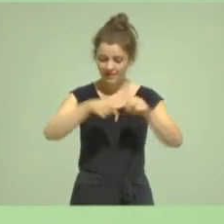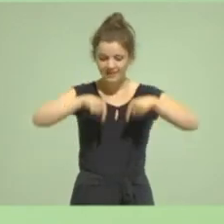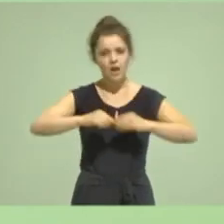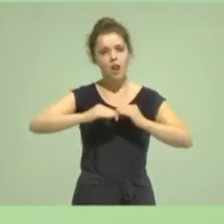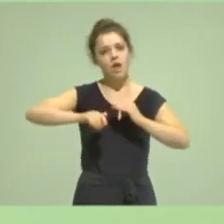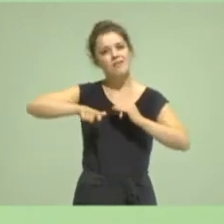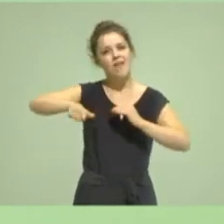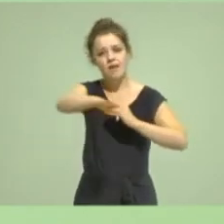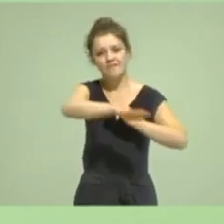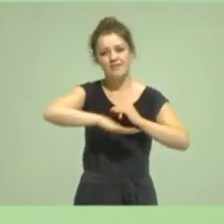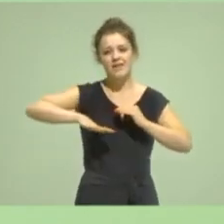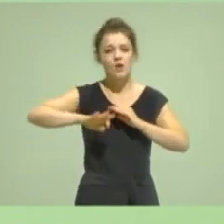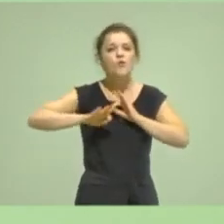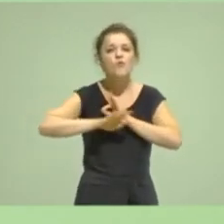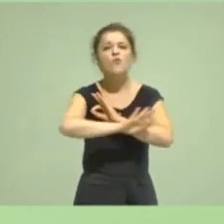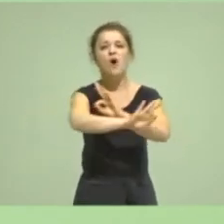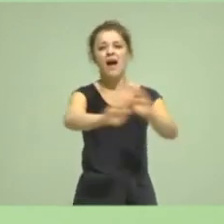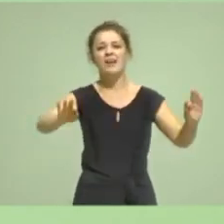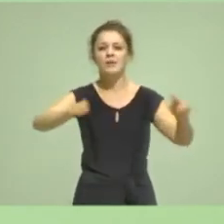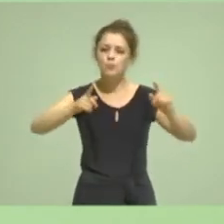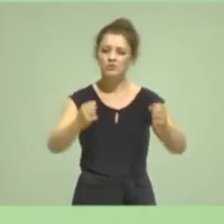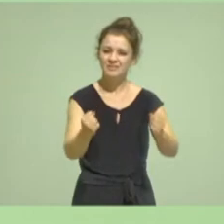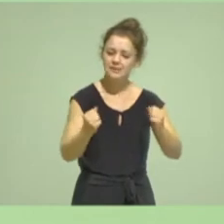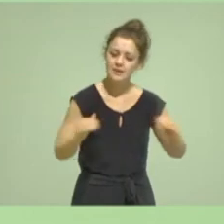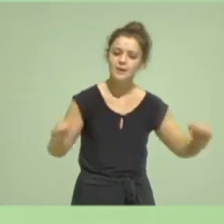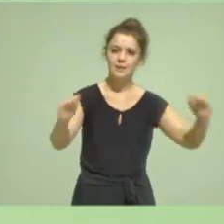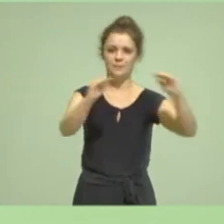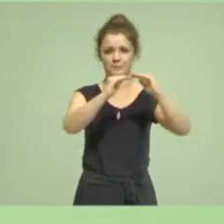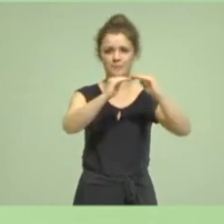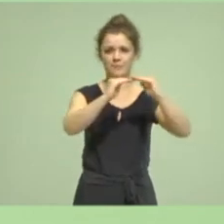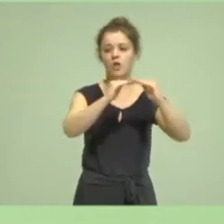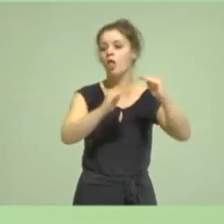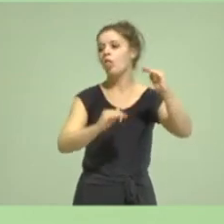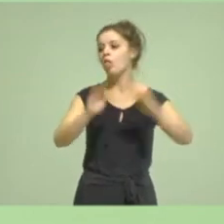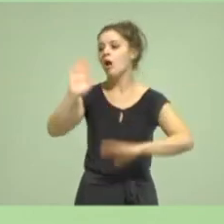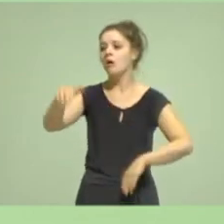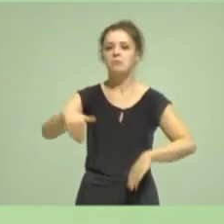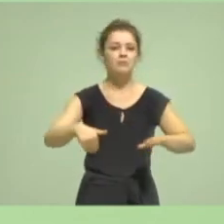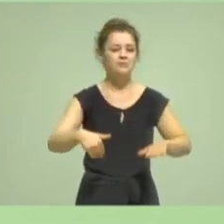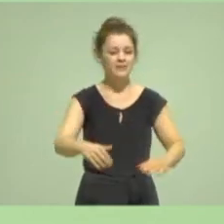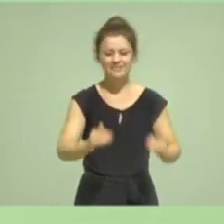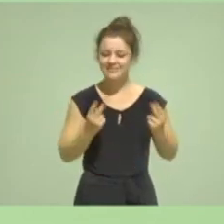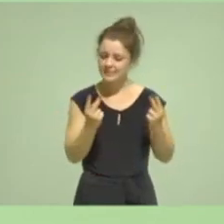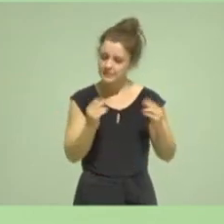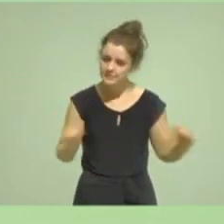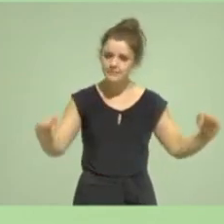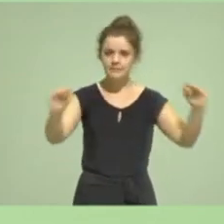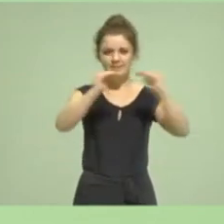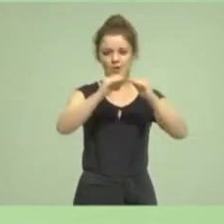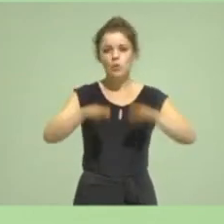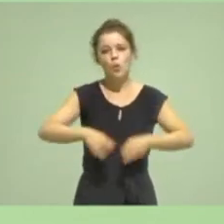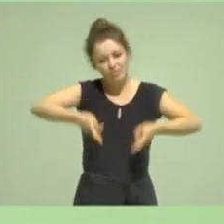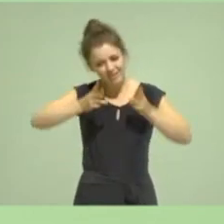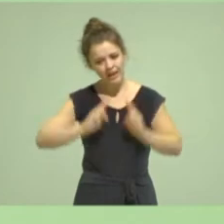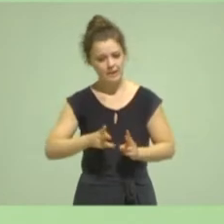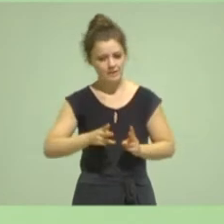-Westfalen gleichwertig gelten muss, dass sie grundrechtsorientiert ausgestaltet sein muss und